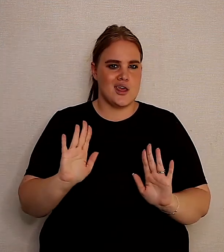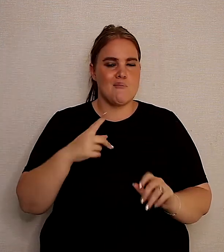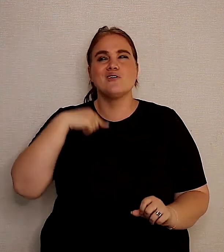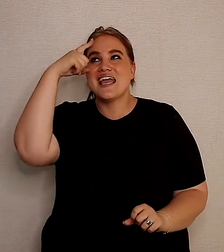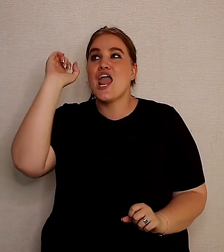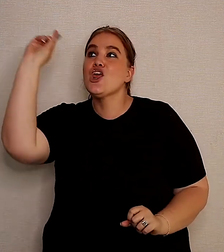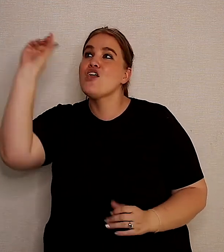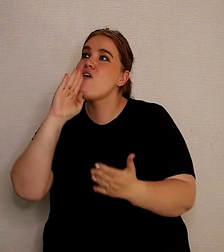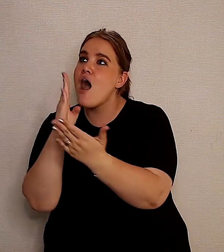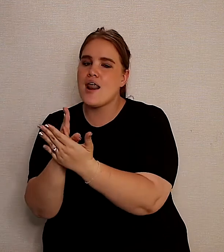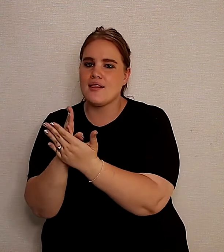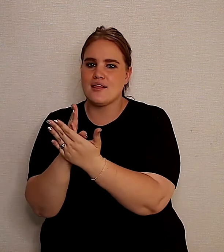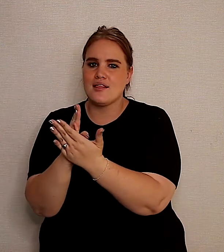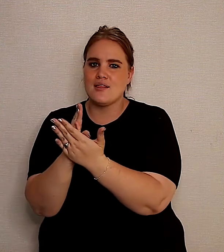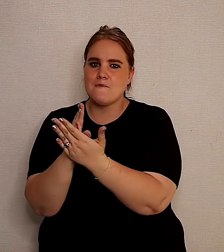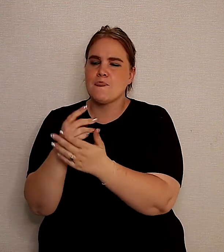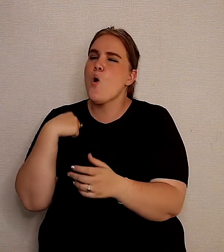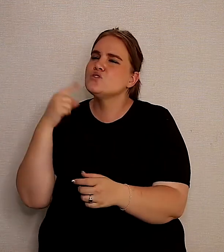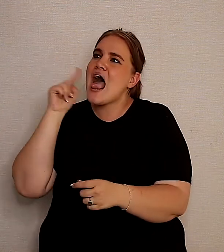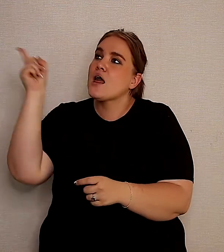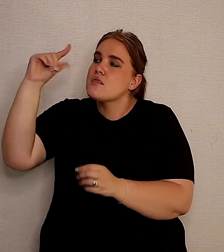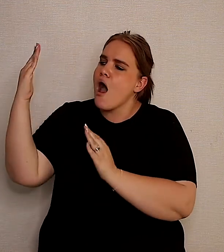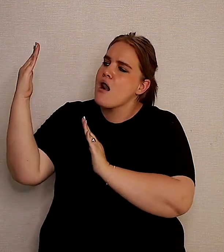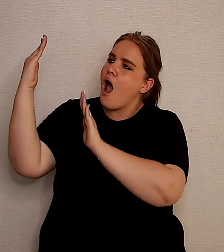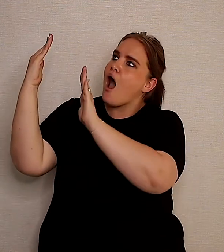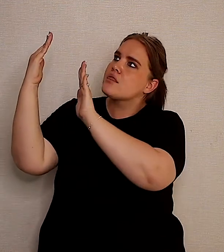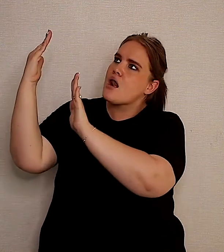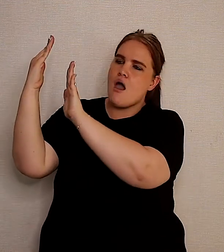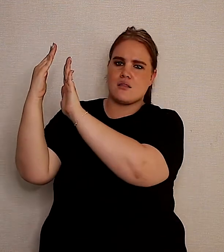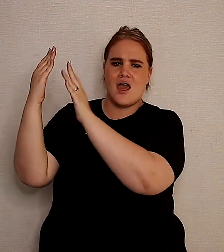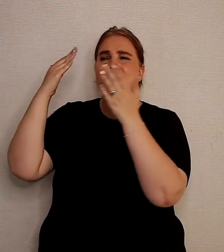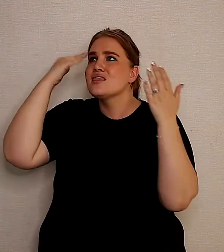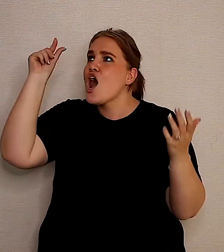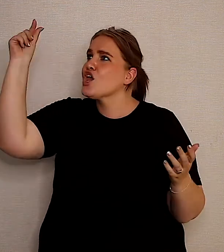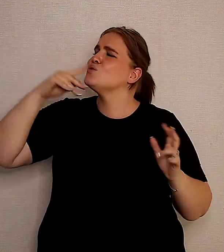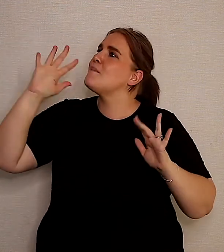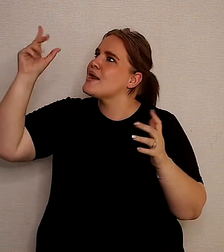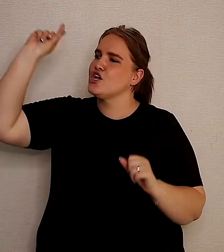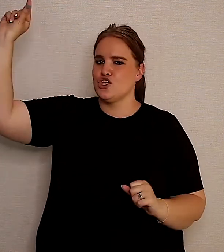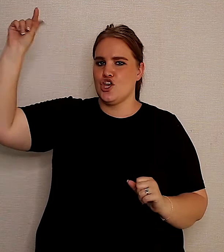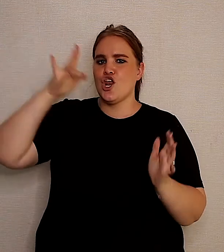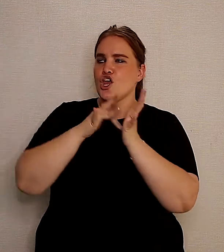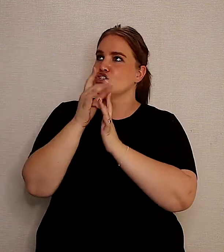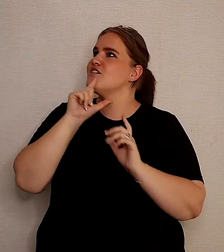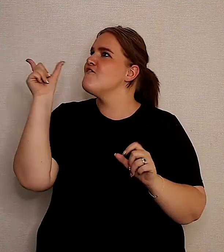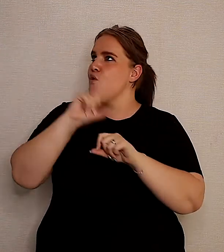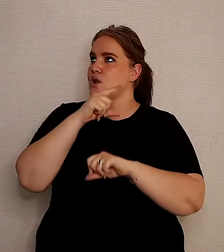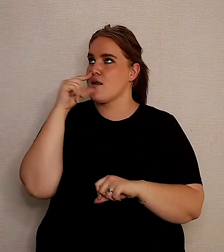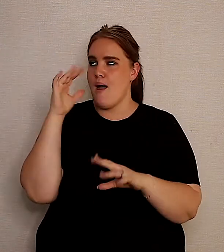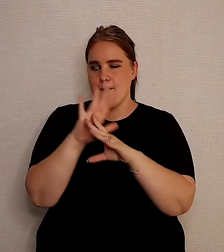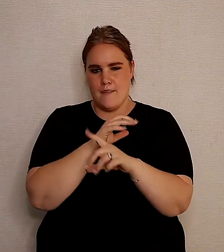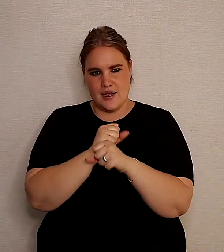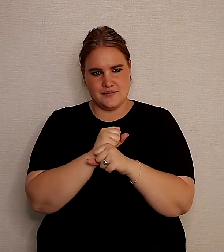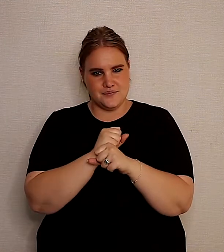waarheid wat ons van jy ken, dit wat jy in ons jy openbaar, ons net nader en nader aan jy breng. Ons dankie jy voor, ons prijs jy voor in Jesus' wonderlijke